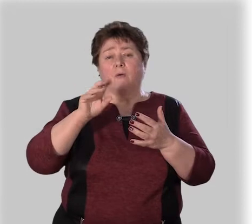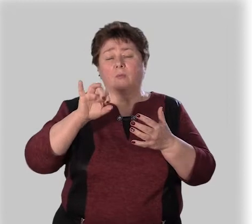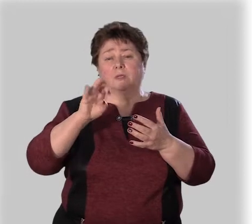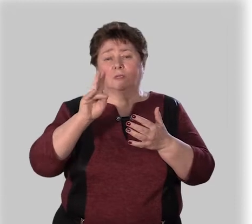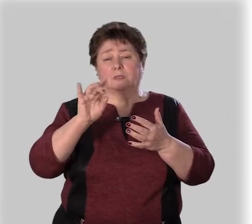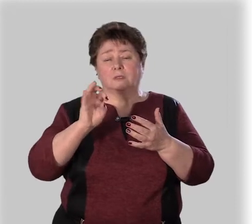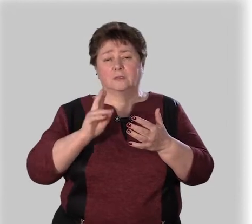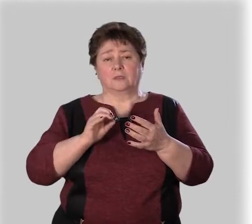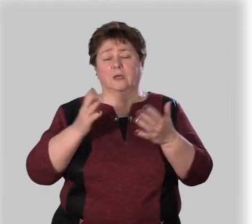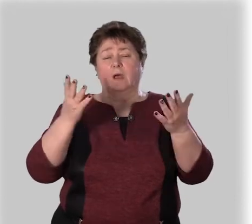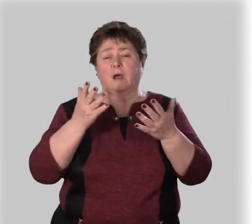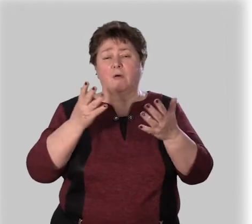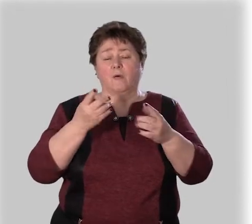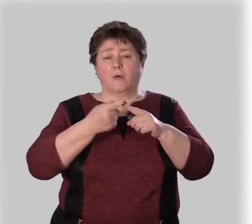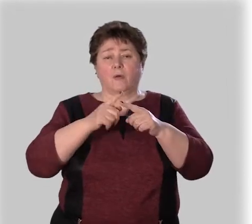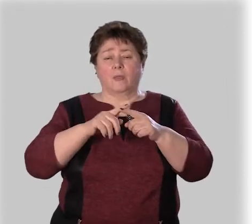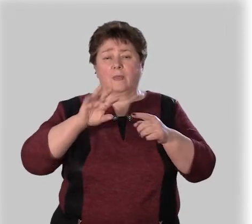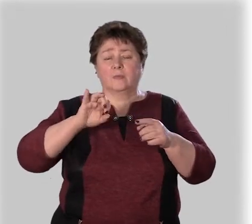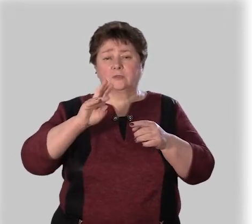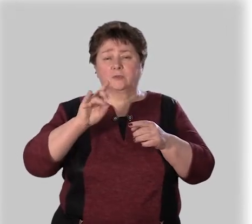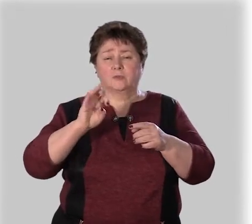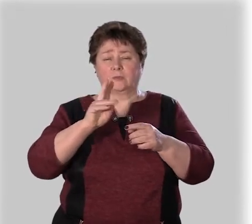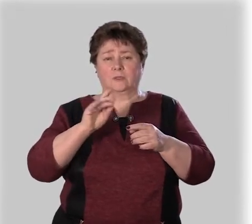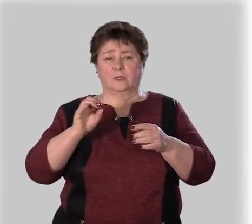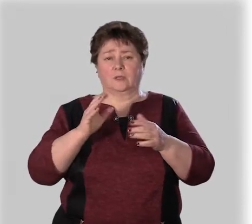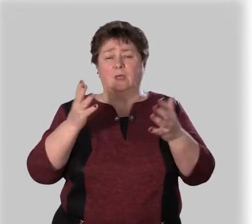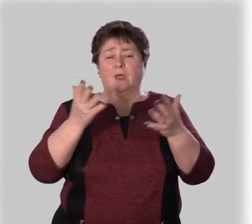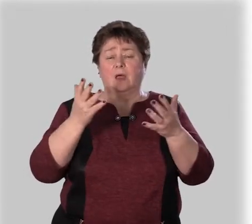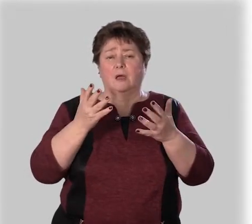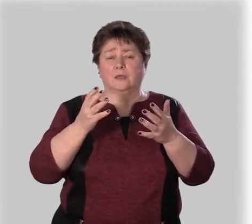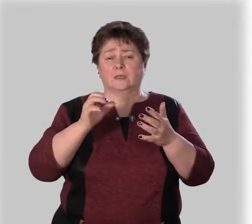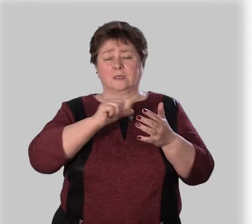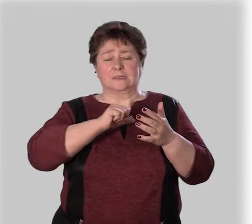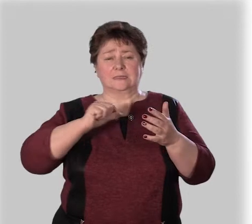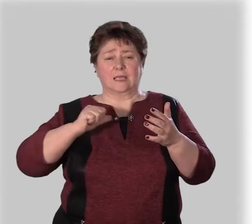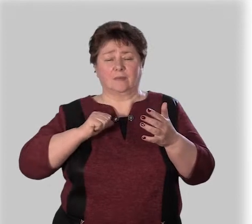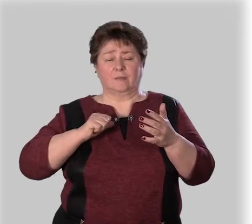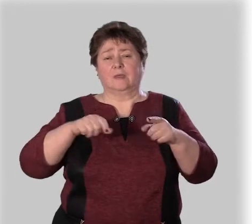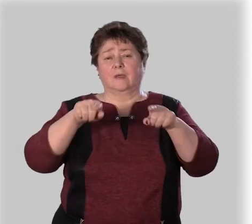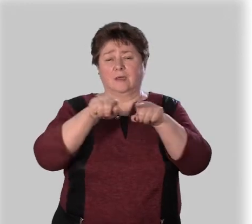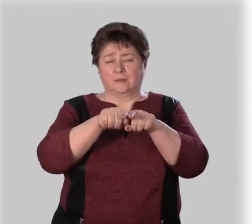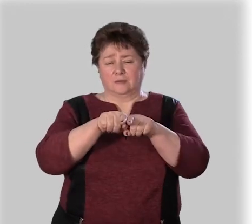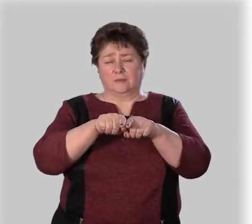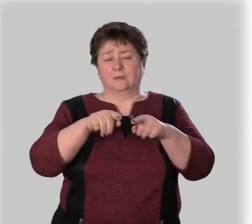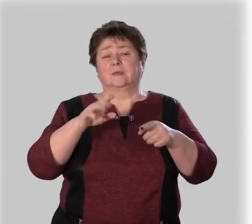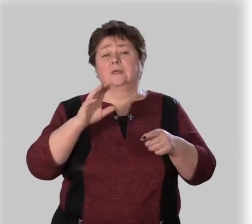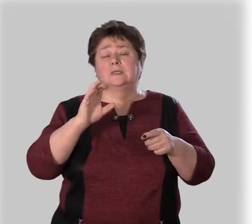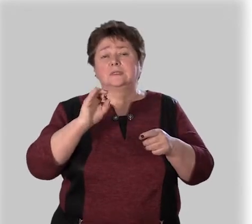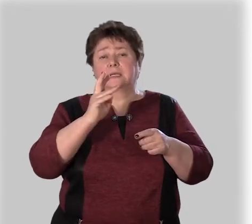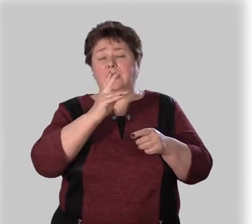Определение. Какое это местоимение? Какие сами, такие сани.